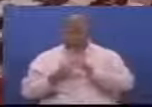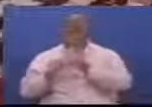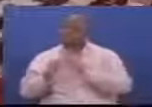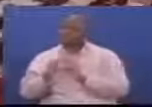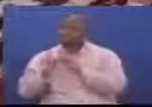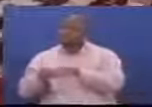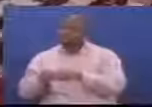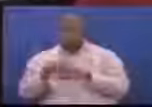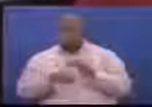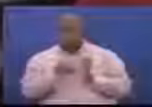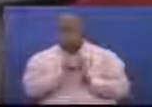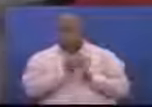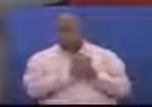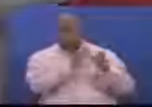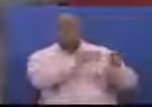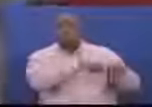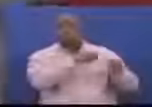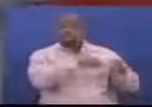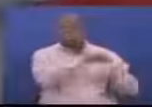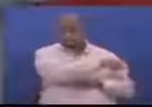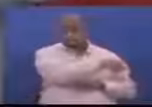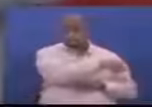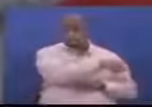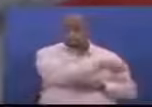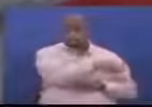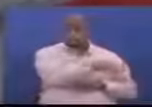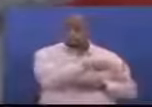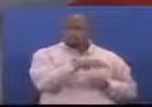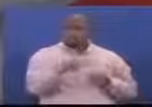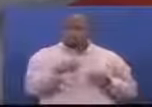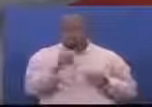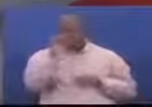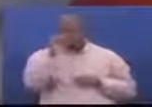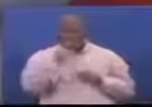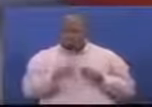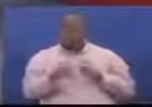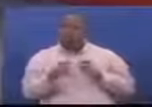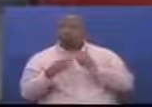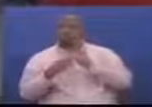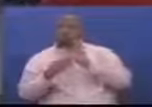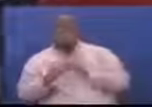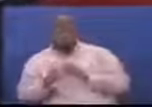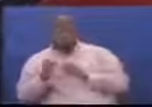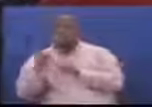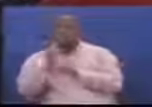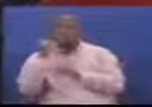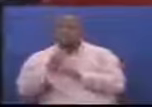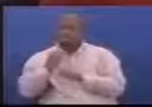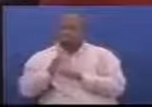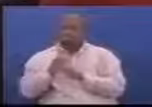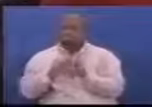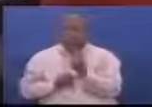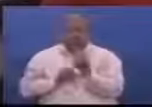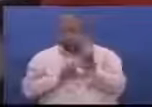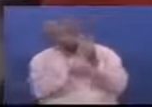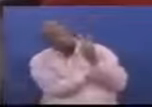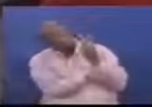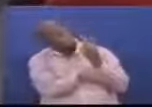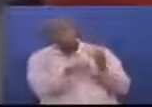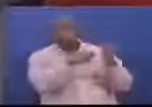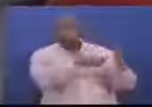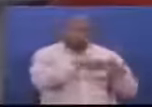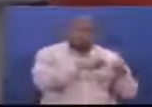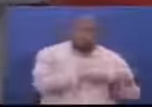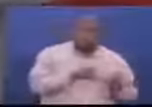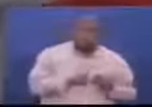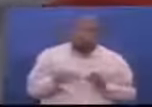kwenye sekta ya kilimo Yani ile 70% 80% ya iyo 70% Inafanya kazi mbili Duo Inalima na